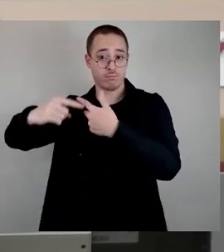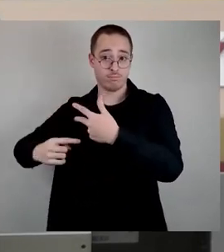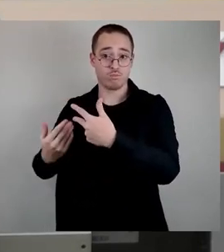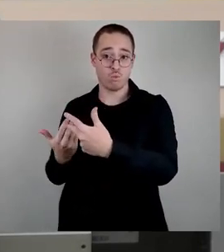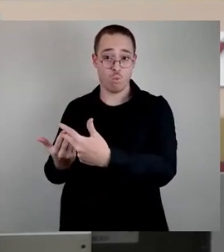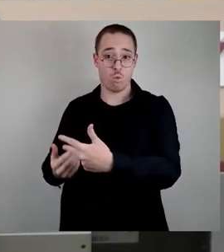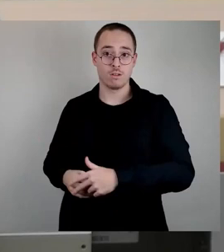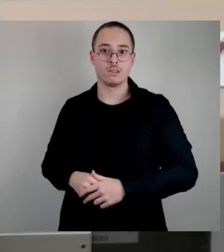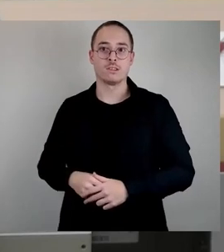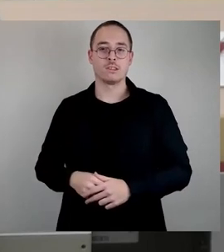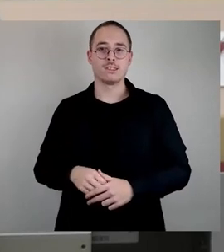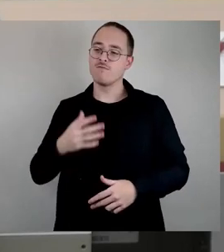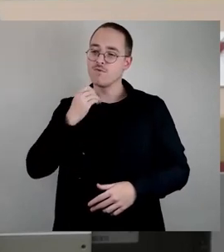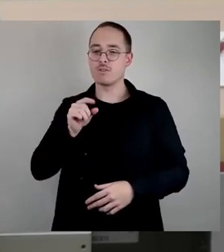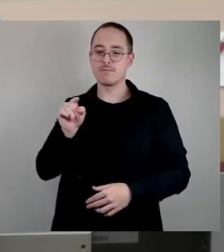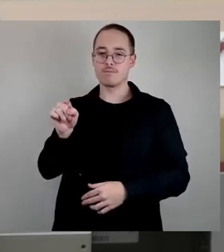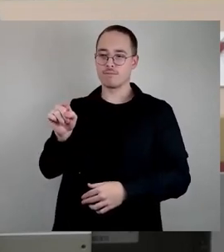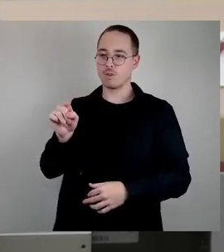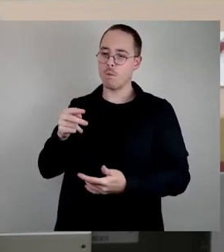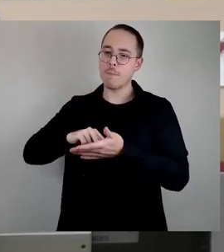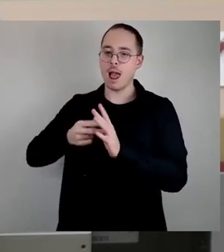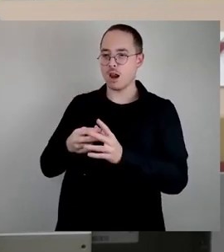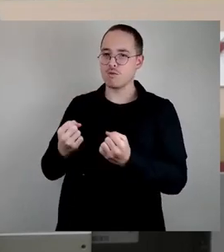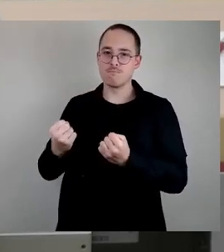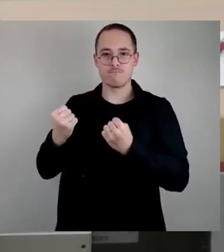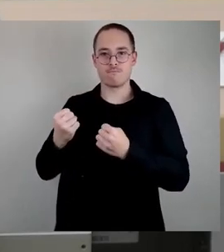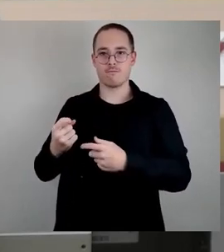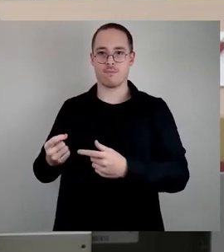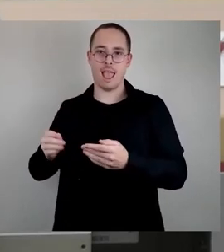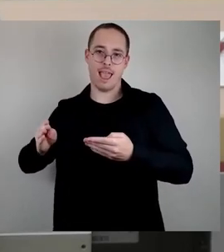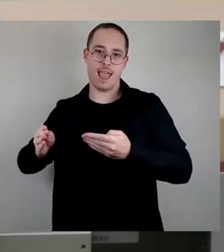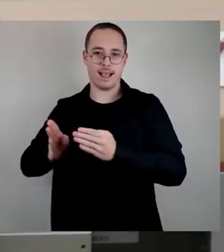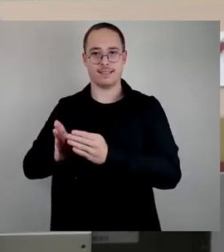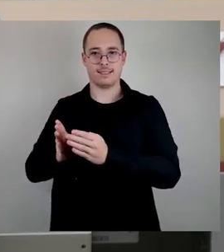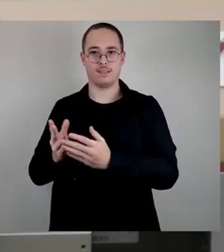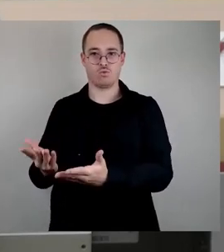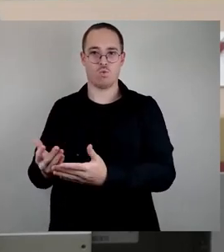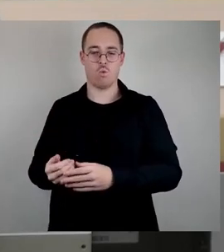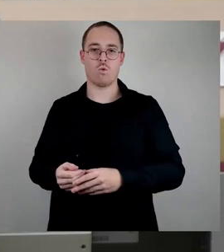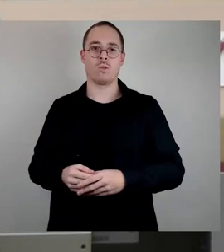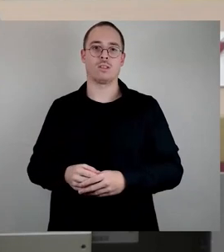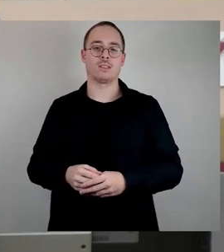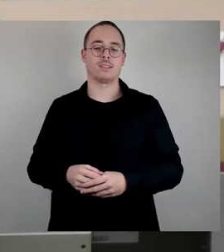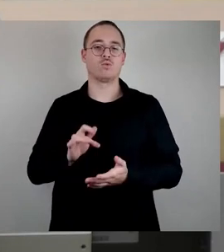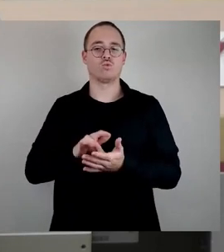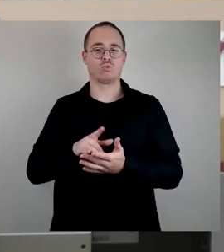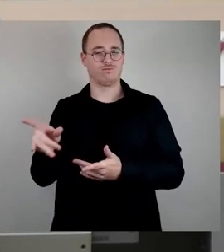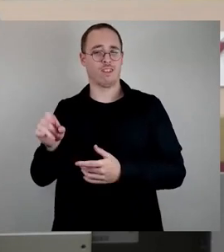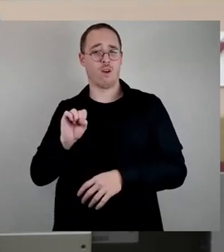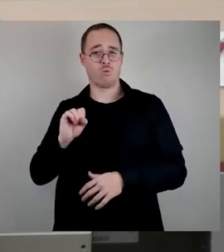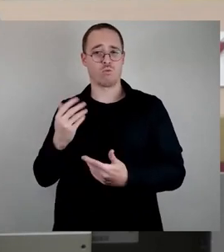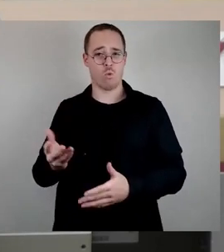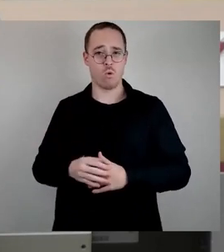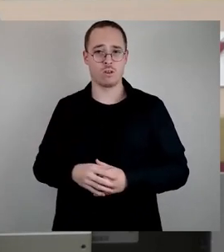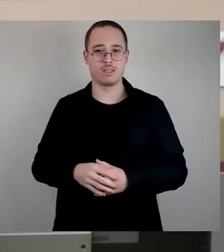auf Kante genähte Planung haben. Das heißt also, es ist weiter eng, hat auch viel damit zu tun, dass wir zurzeit nicht so richtig